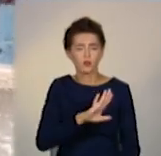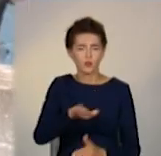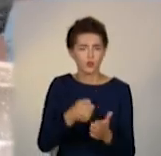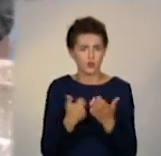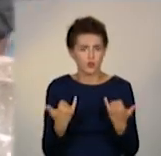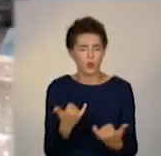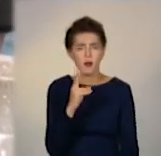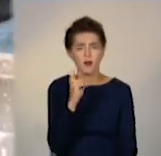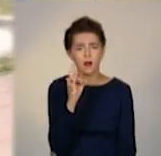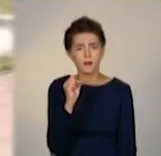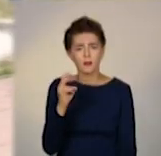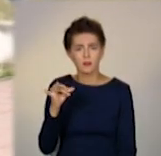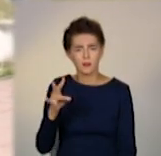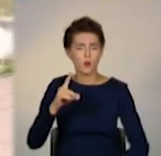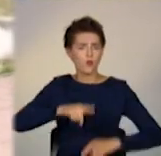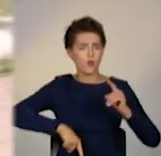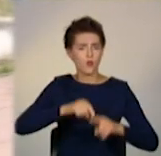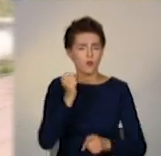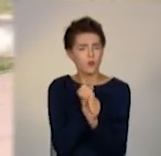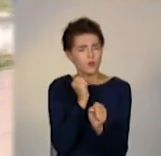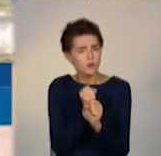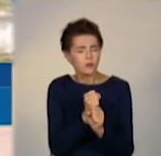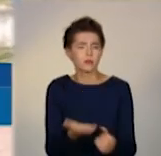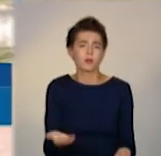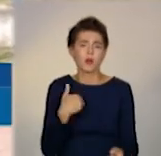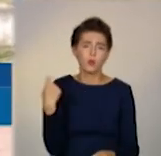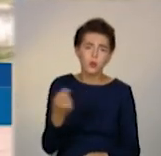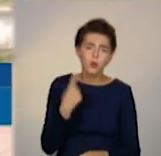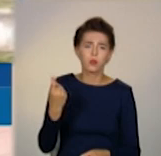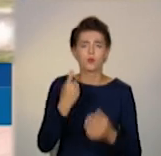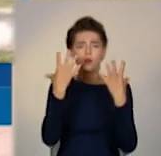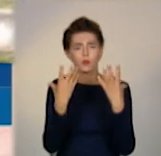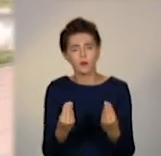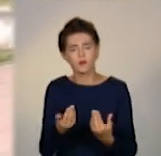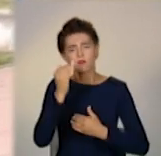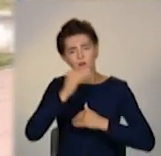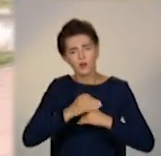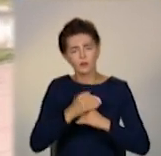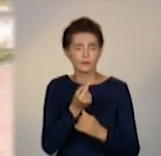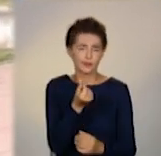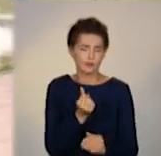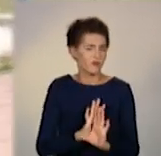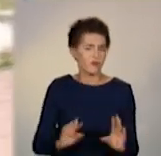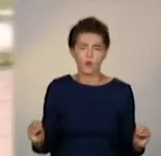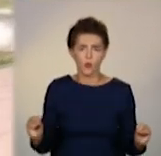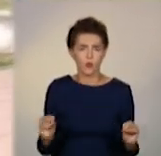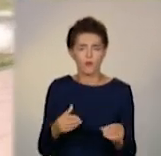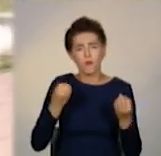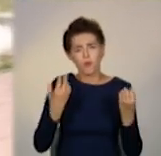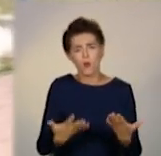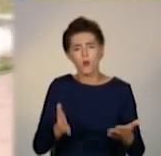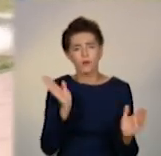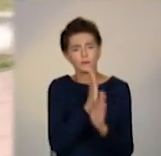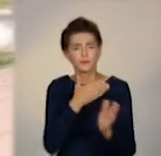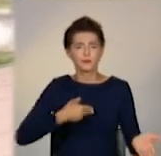а батьки вже на роботі. Там є багато, гуляю весь день і вечора є багато все. Просто хожу,